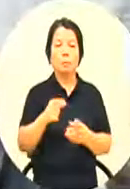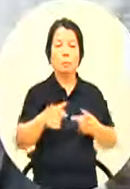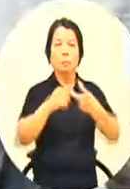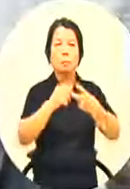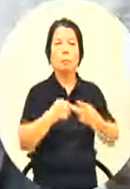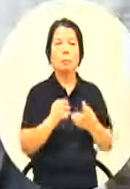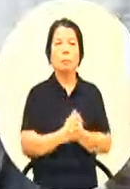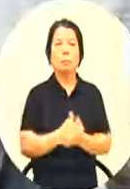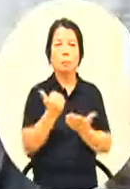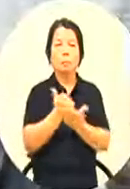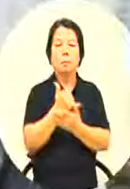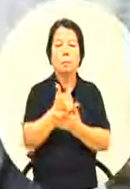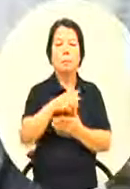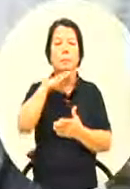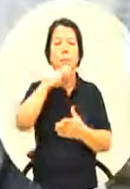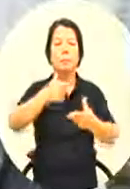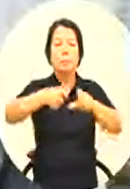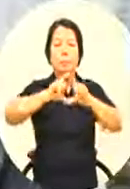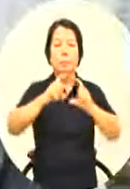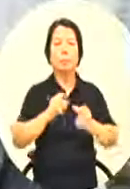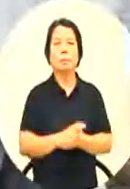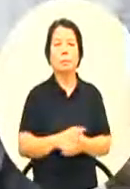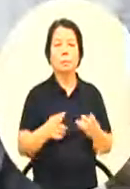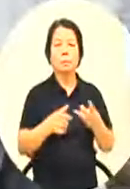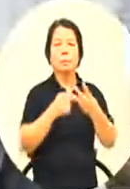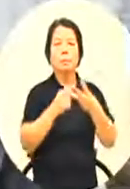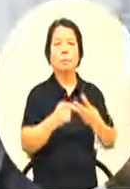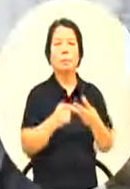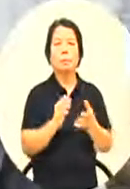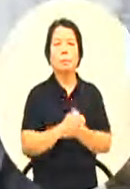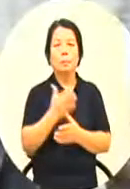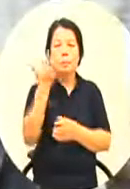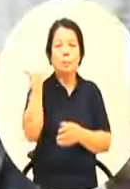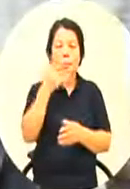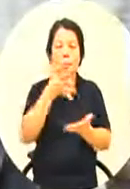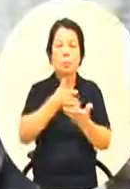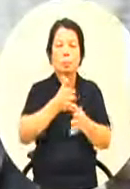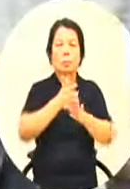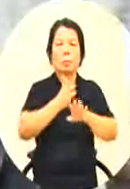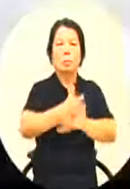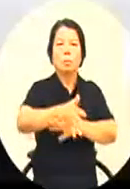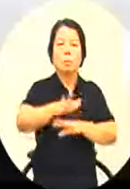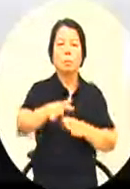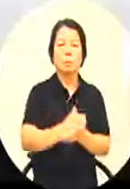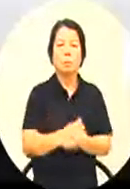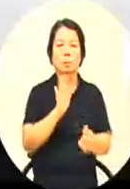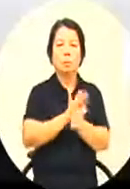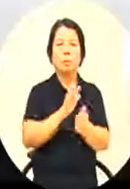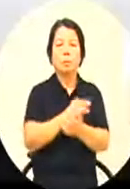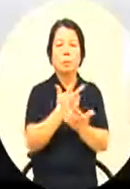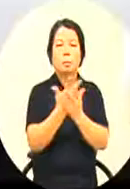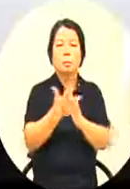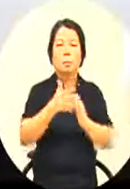个等一下请你回答的问题第三个我之前有讲过的你要协助艺术家的作品